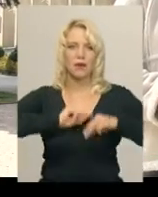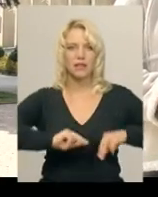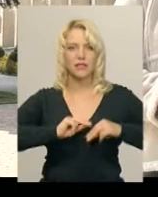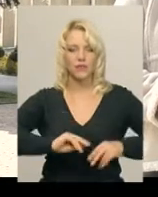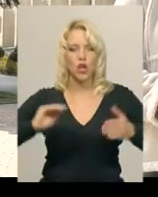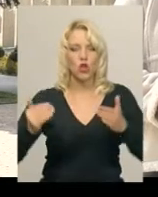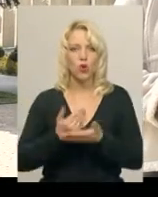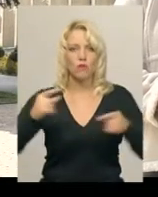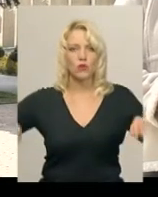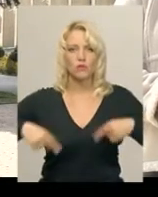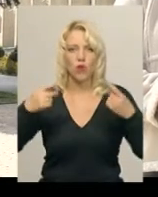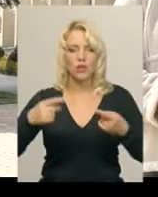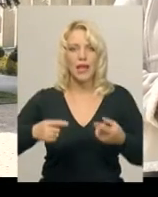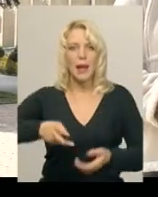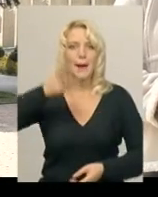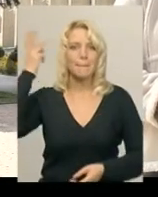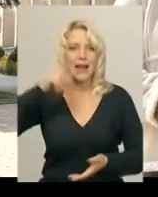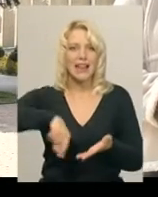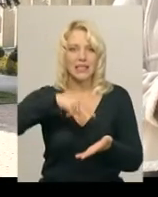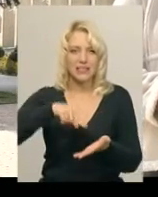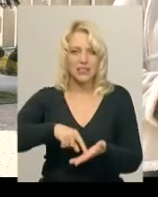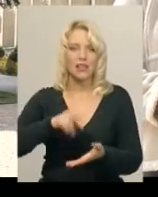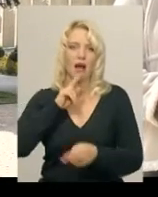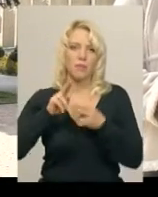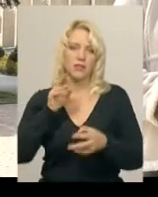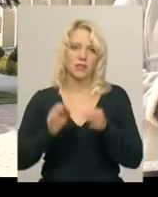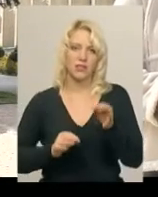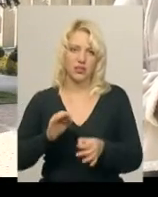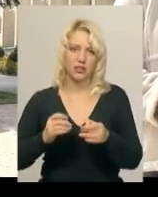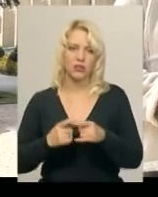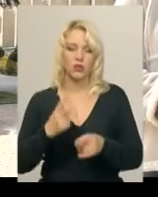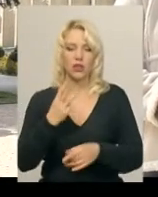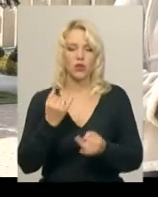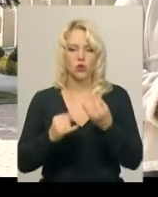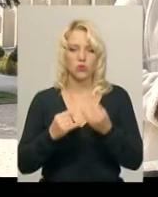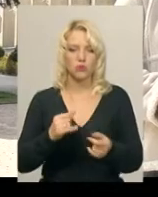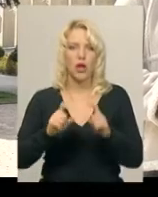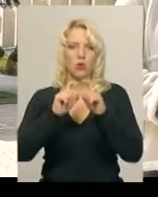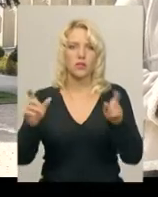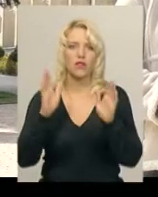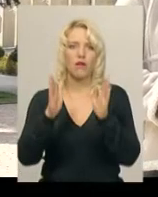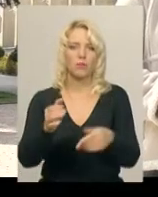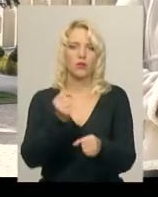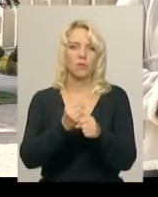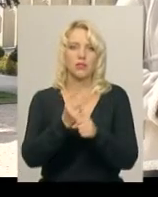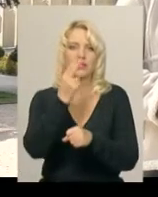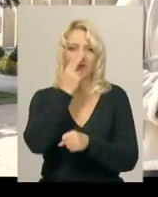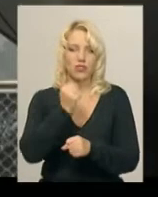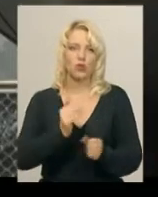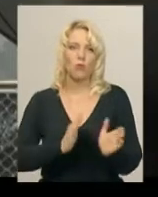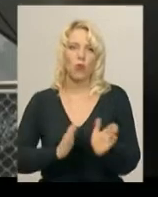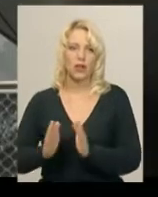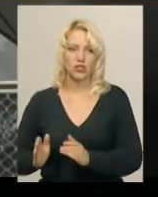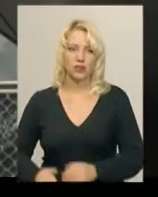новоствореного Хмельницького апеляційного суду. 3 жовтня зранку установа працюватиме у звичному режимі.